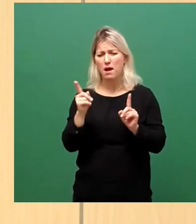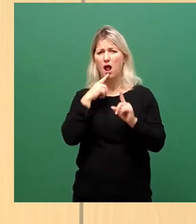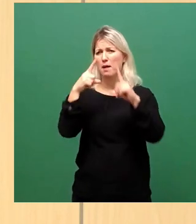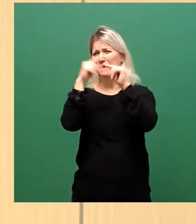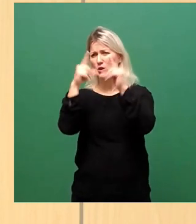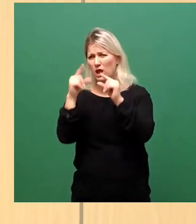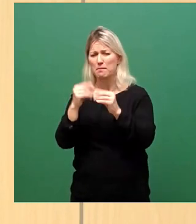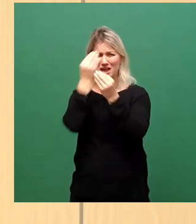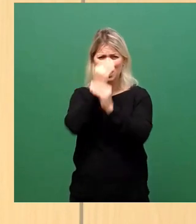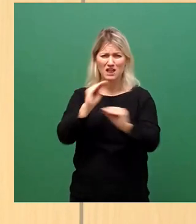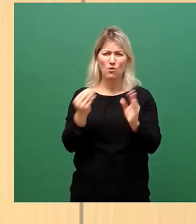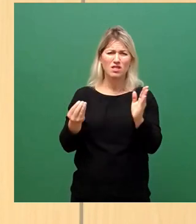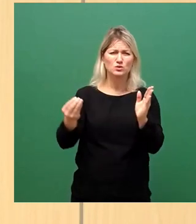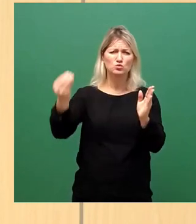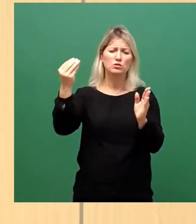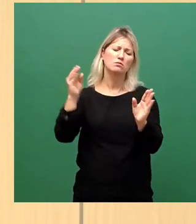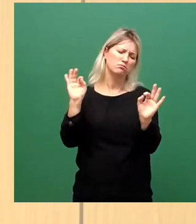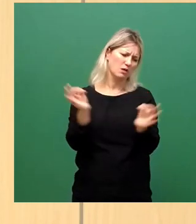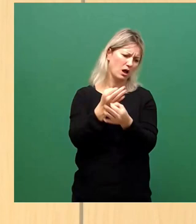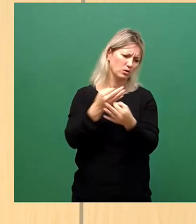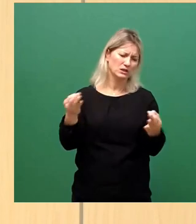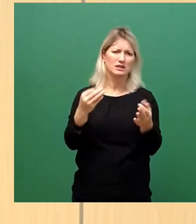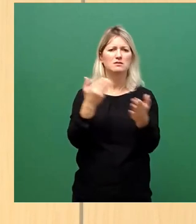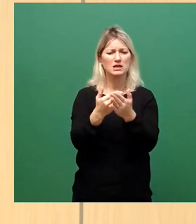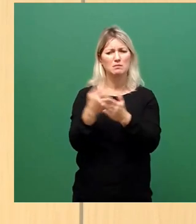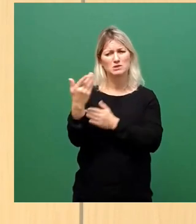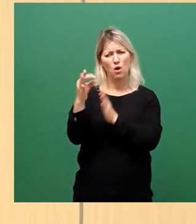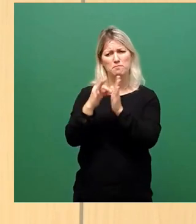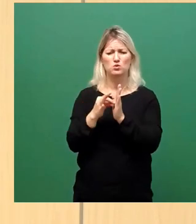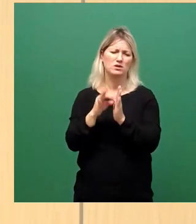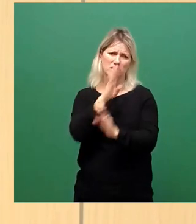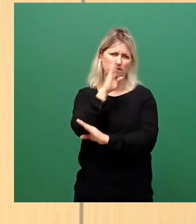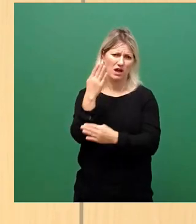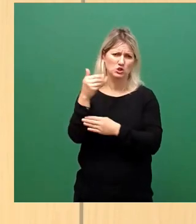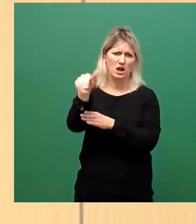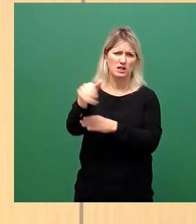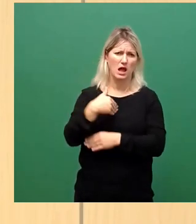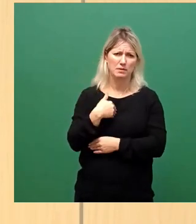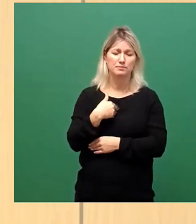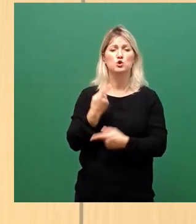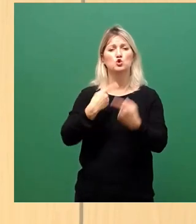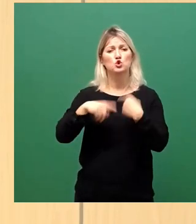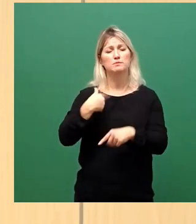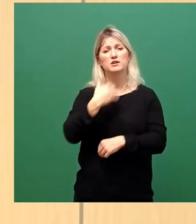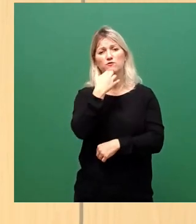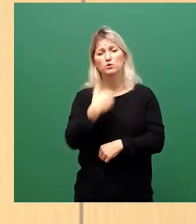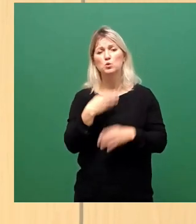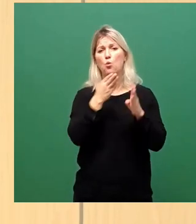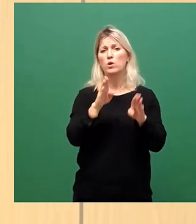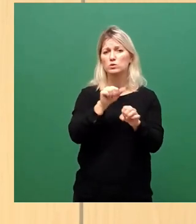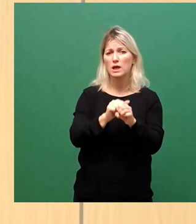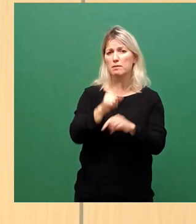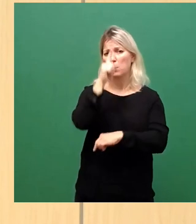nicht für umsetzbar. Deswegen werden wir diese Punkte ablehnen. Hingegen wollen wir, Ordnungsamt und Polizei sich nicht mit Auswertungen